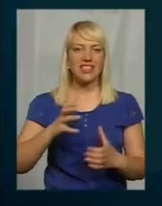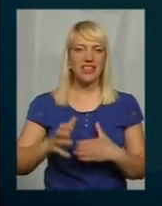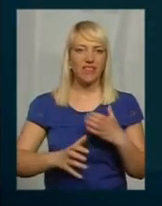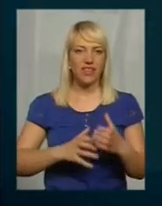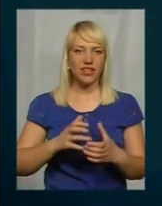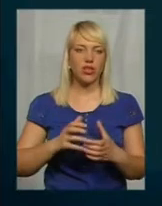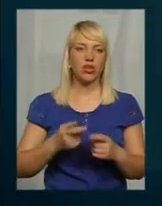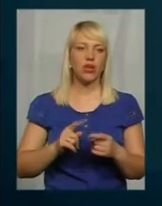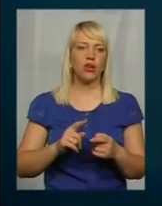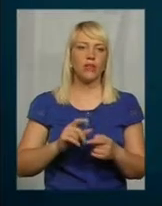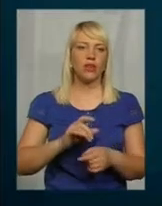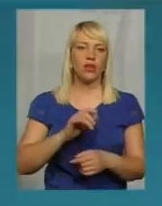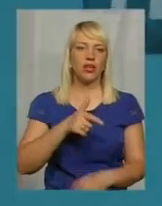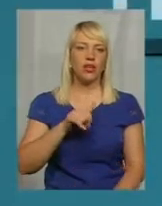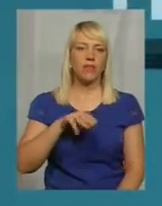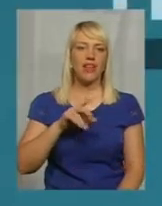збірної України.